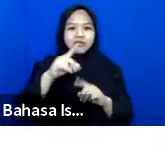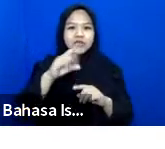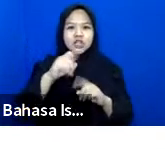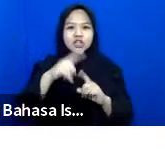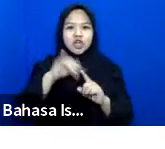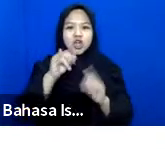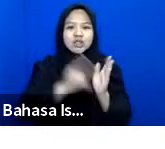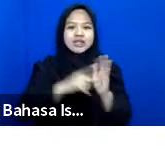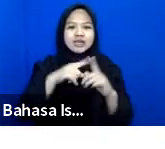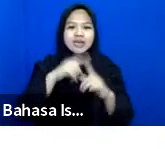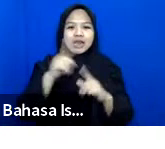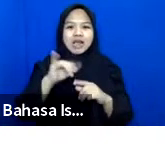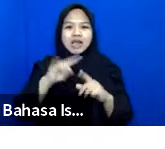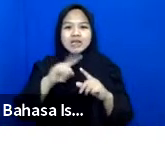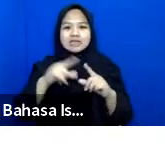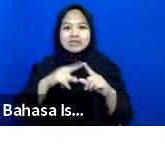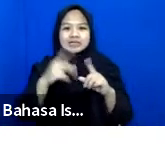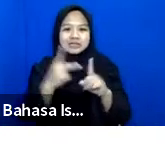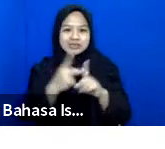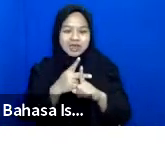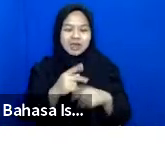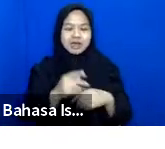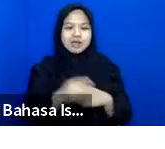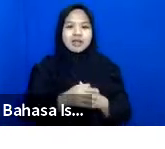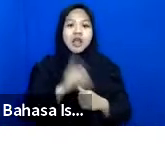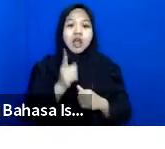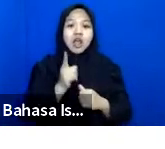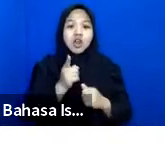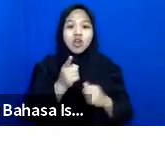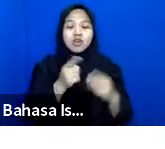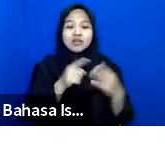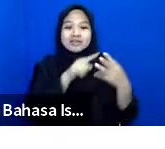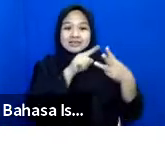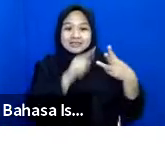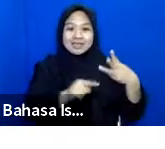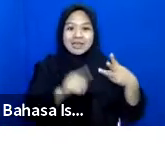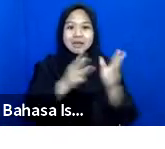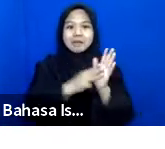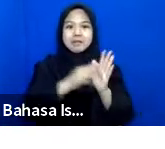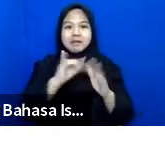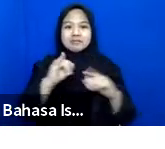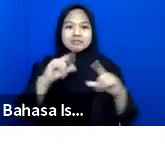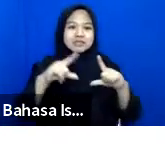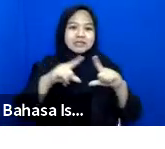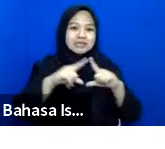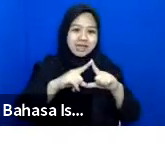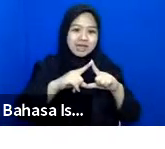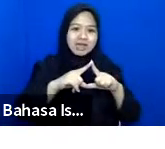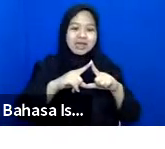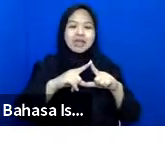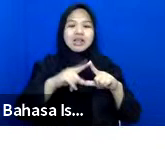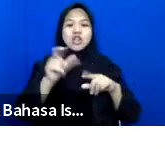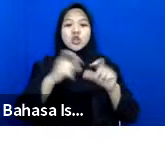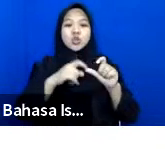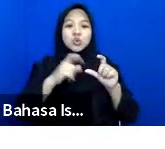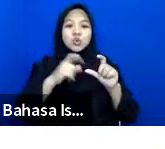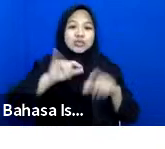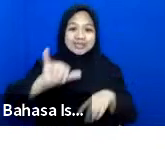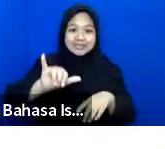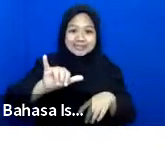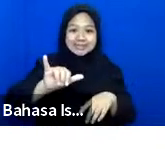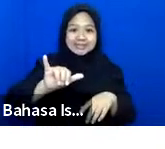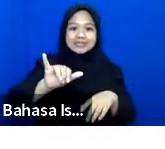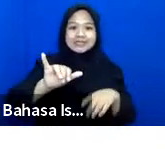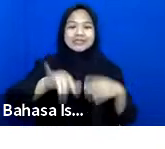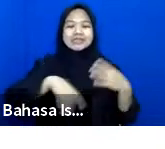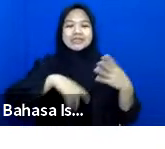Asisa Untuk Yang Lusi Teho Wajosa Dan Mbak Ninil Suwarni